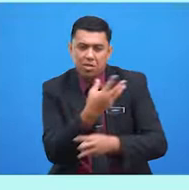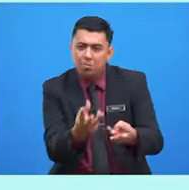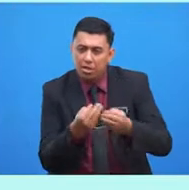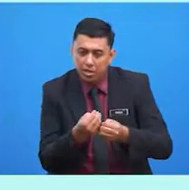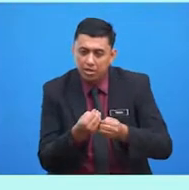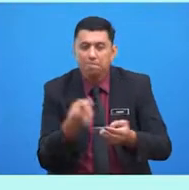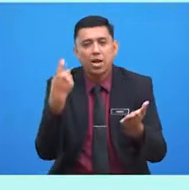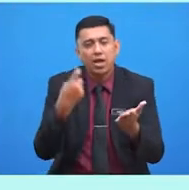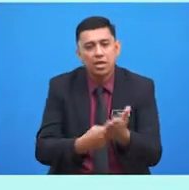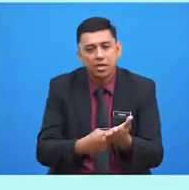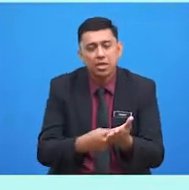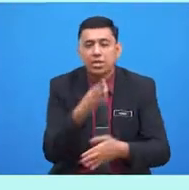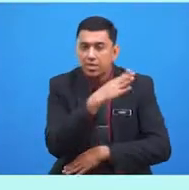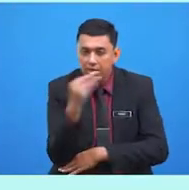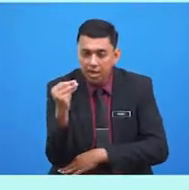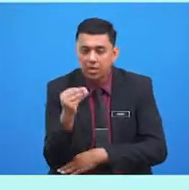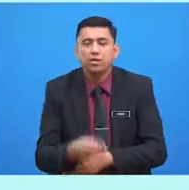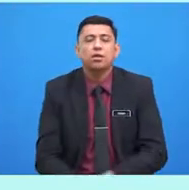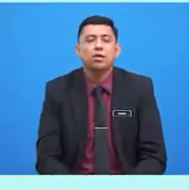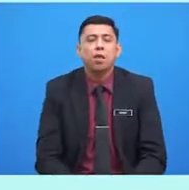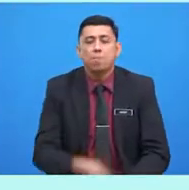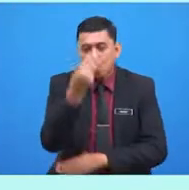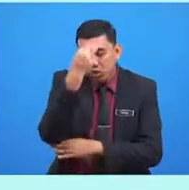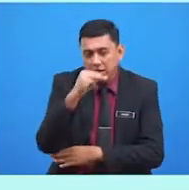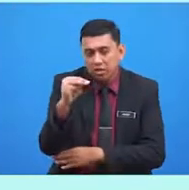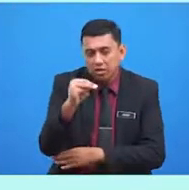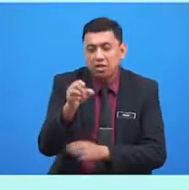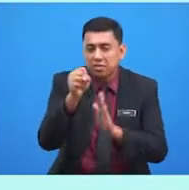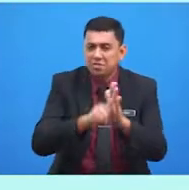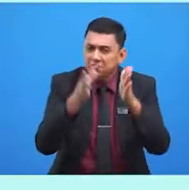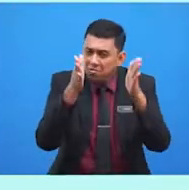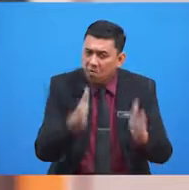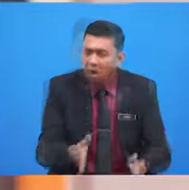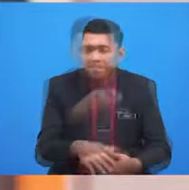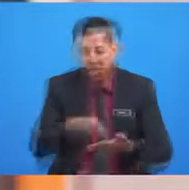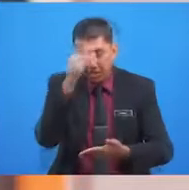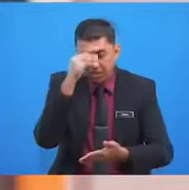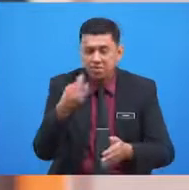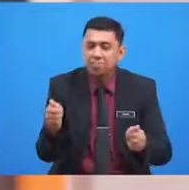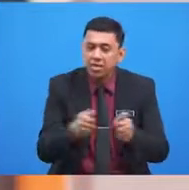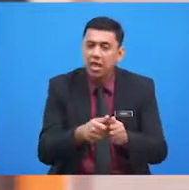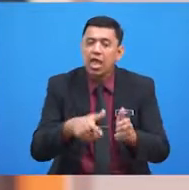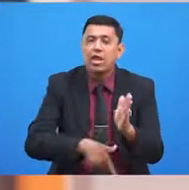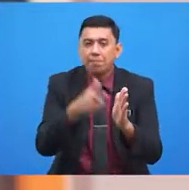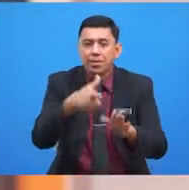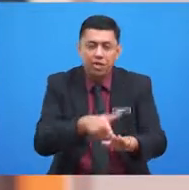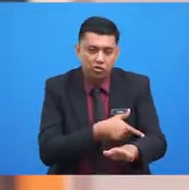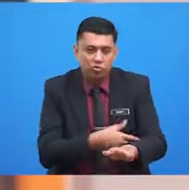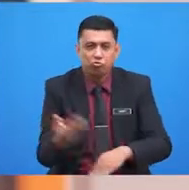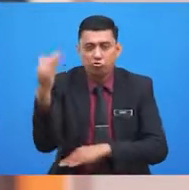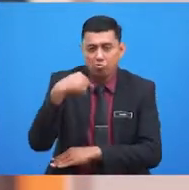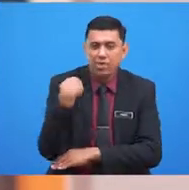menghargai dan memuliakan seseorang? Jom kita menyanyi